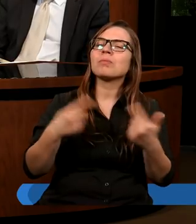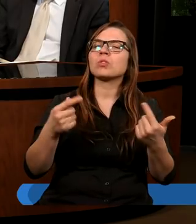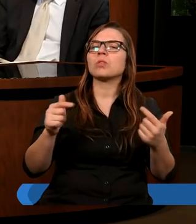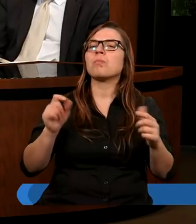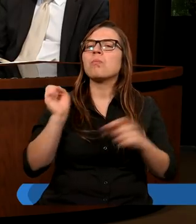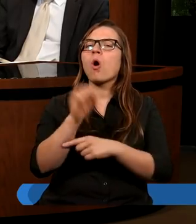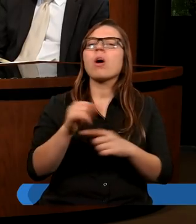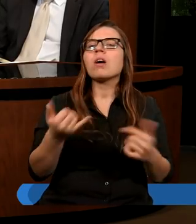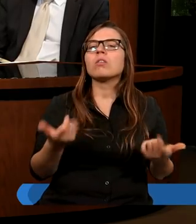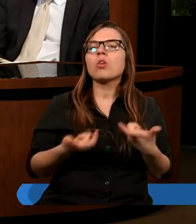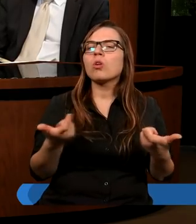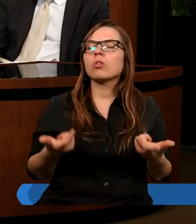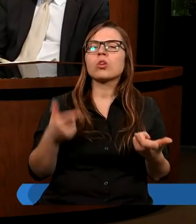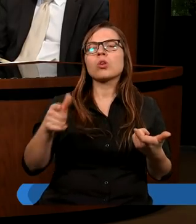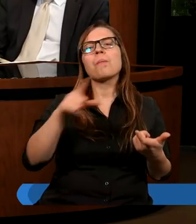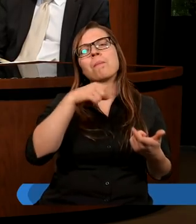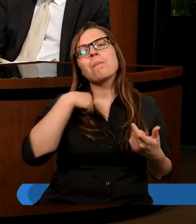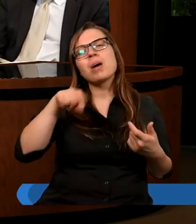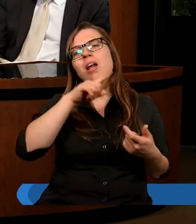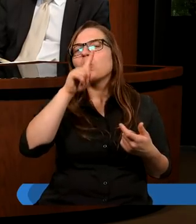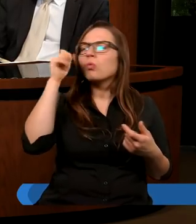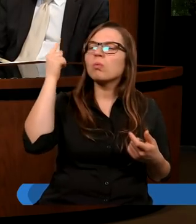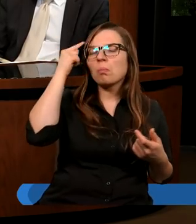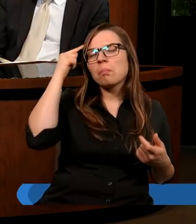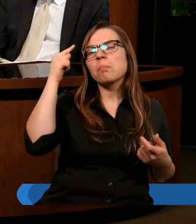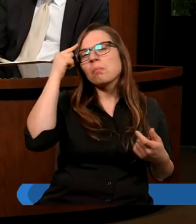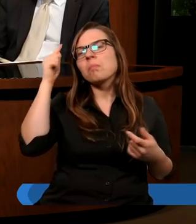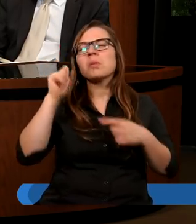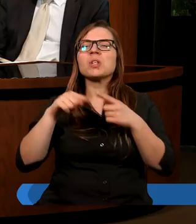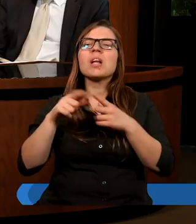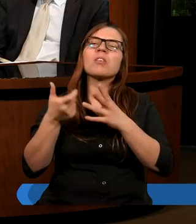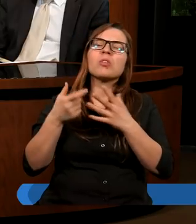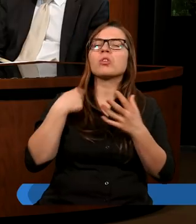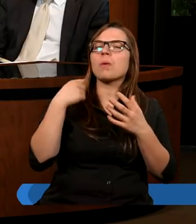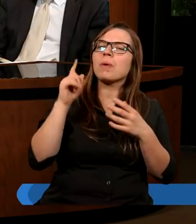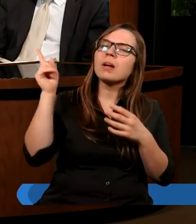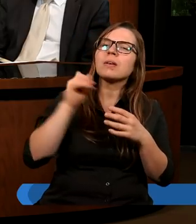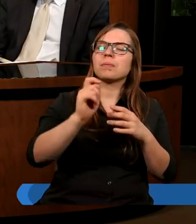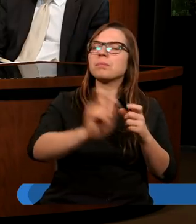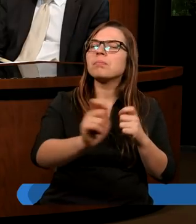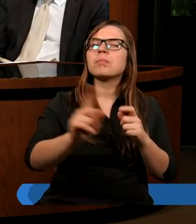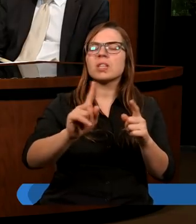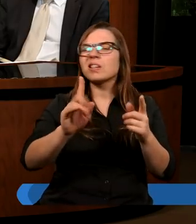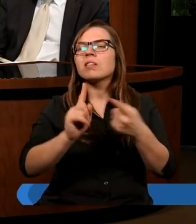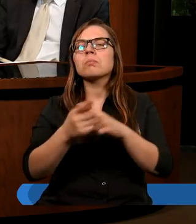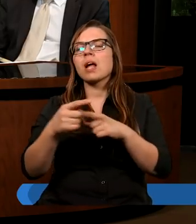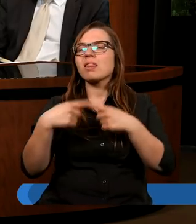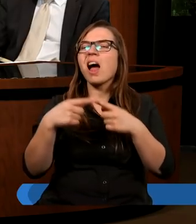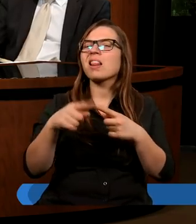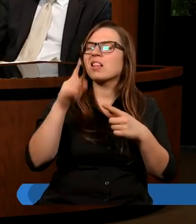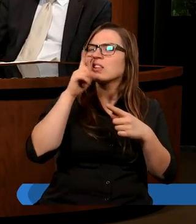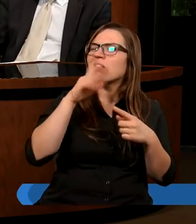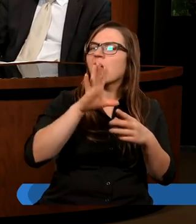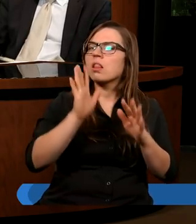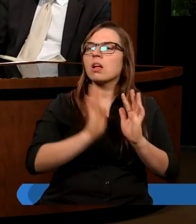pokonać ludzkie uprzedzenia, przywiązanie do tradycji, coś tak naturalnego. Pan Bóg